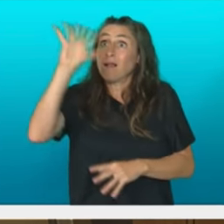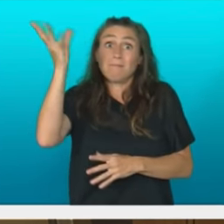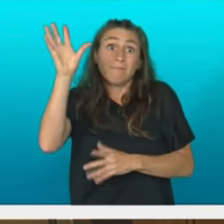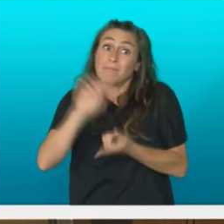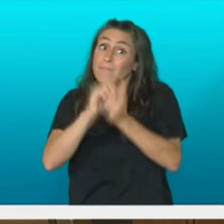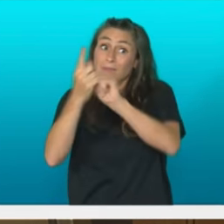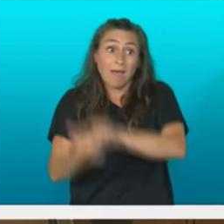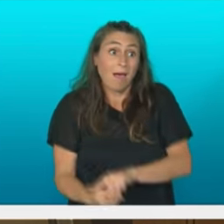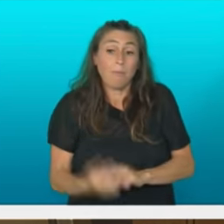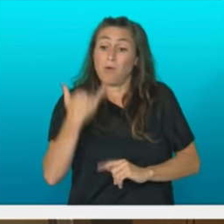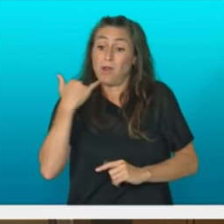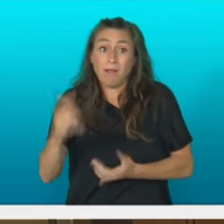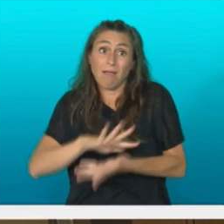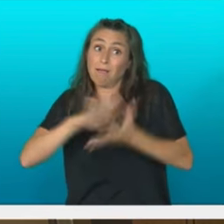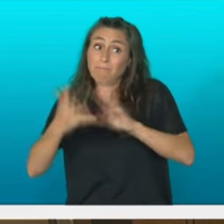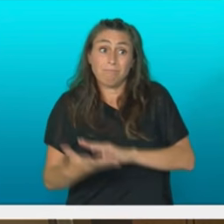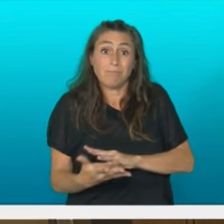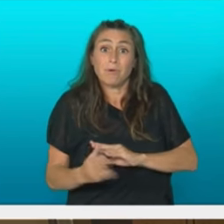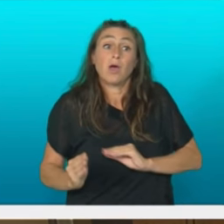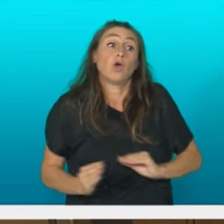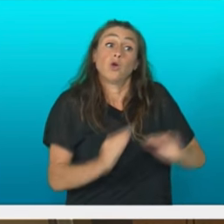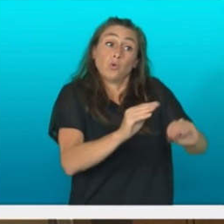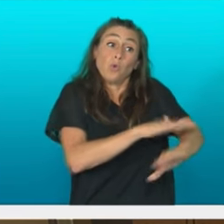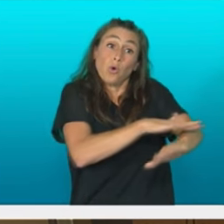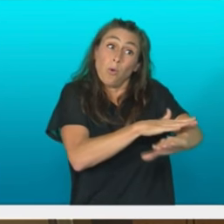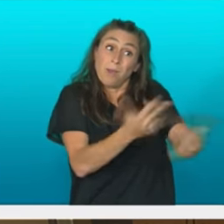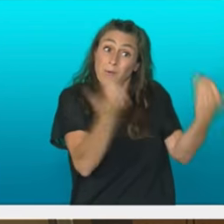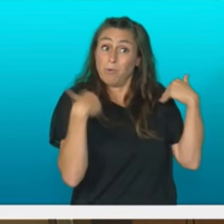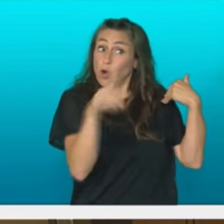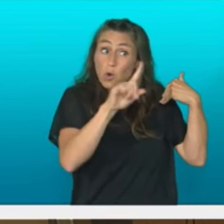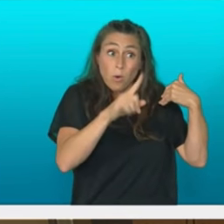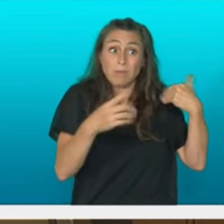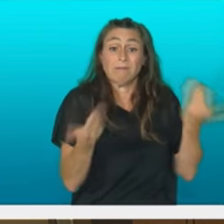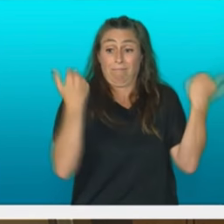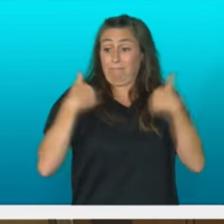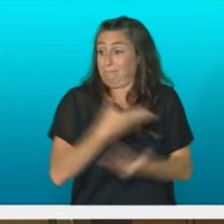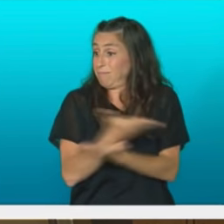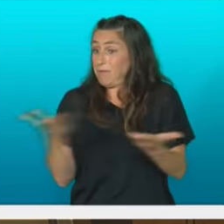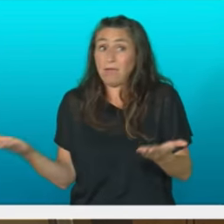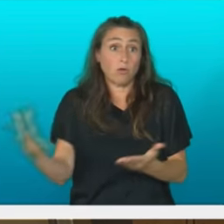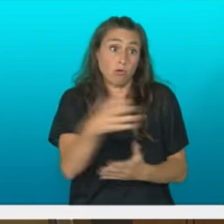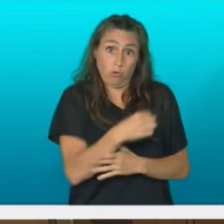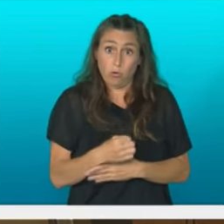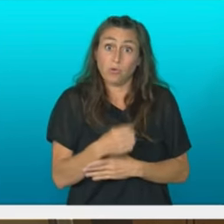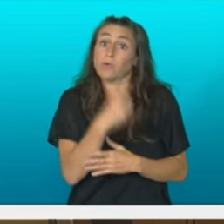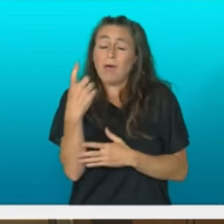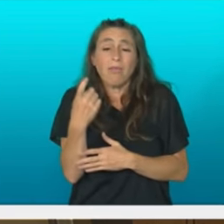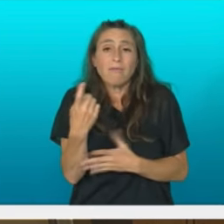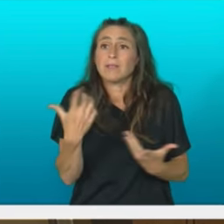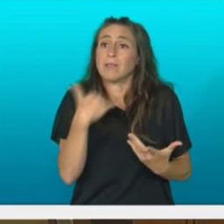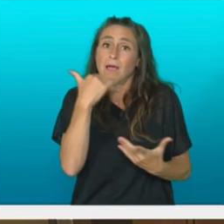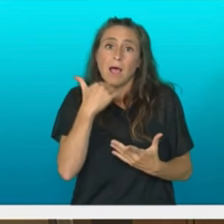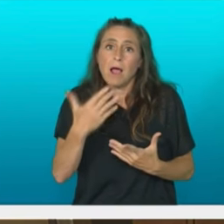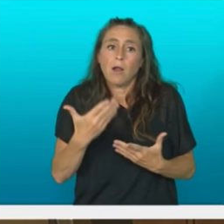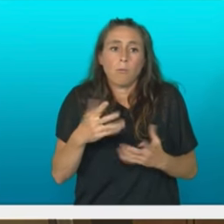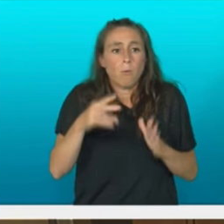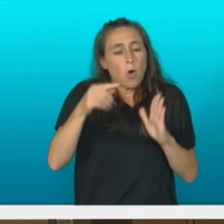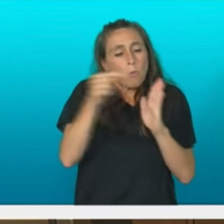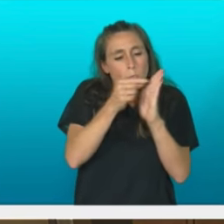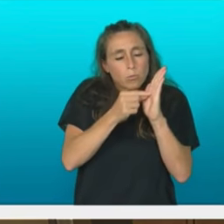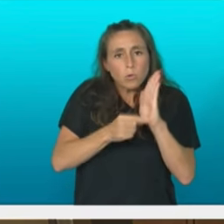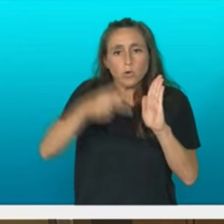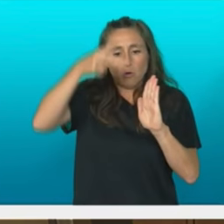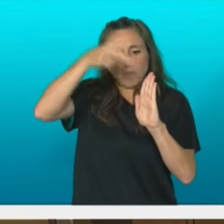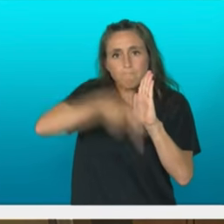dalako, datozen belaunaldiei eragiten dian zerbait talako. Eta zainalea ardiak bidaltzen nazi behar dela iruditzen zait. Neurri zehatzak,